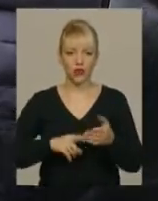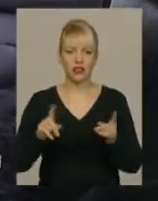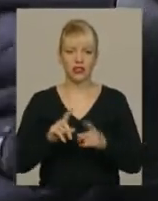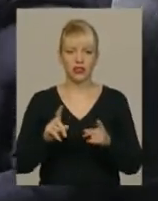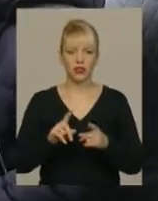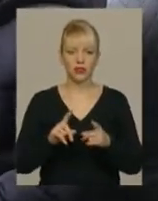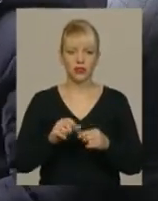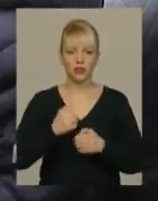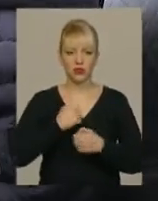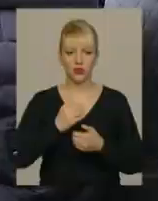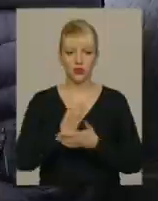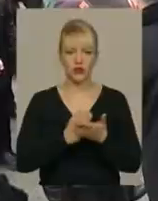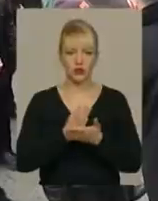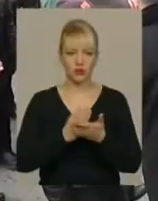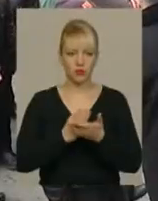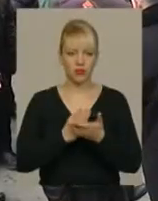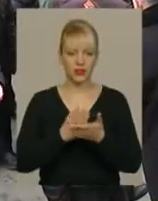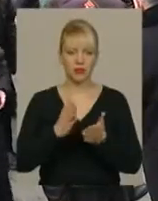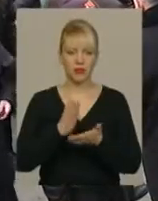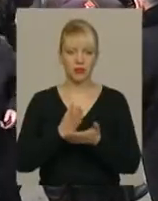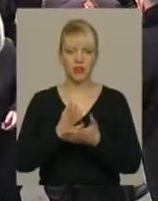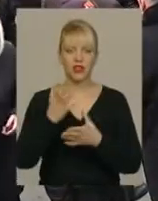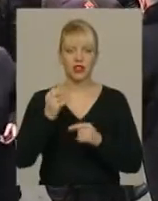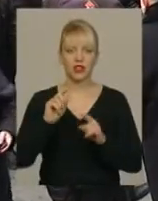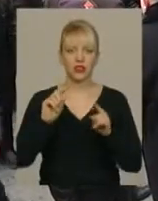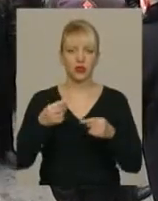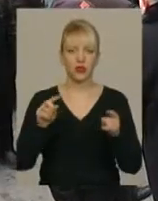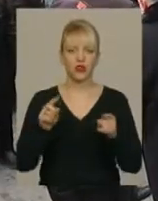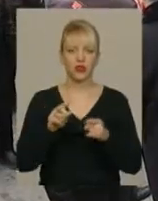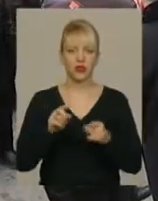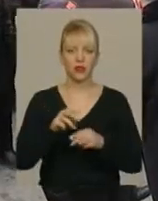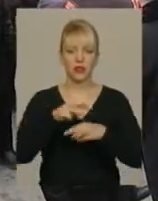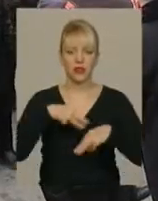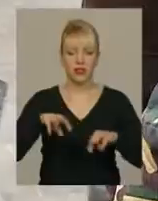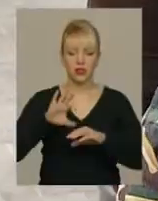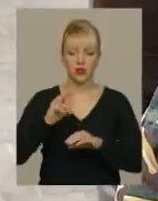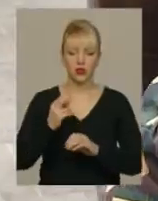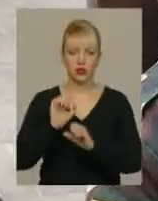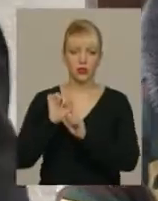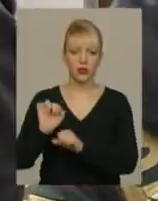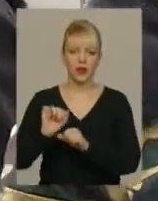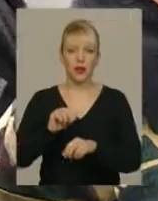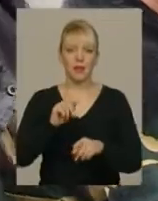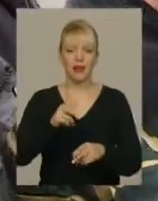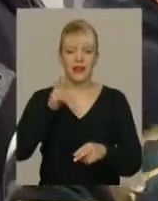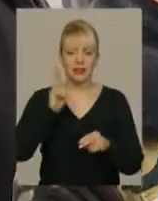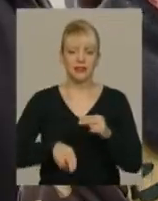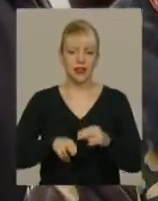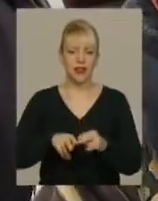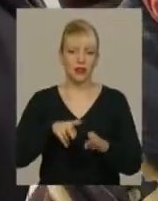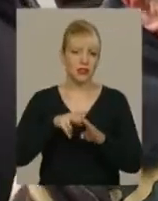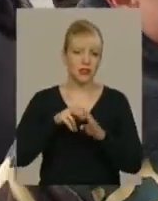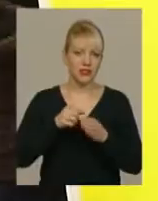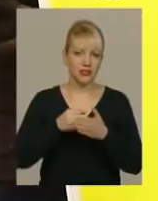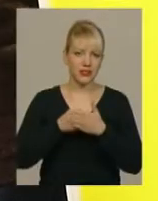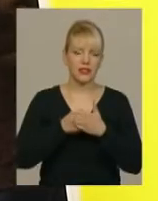військового службу перерахувати. А ще вимагають, аби Мінсоцполітики перестало тиснути на суди, у яких пенсіонери